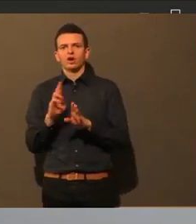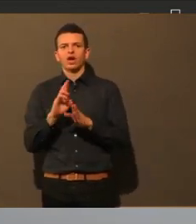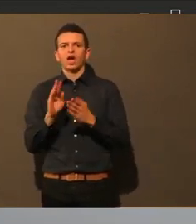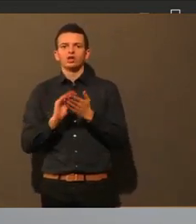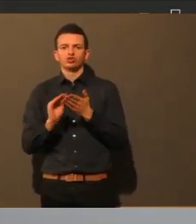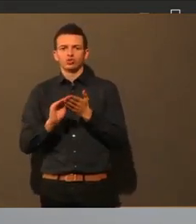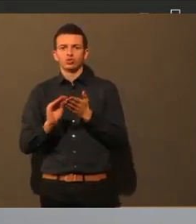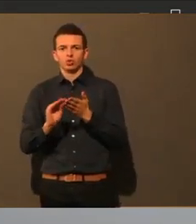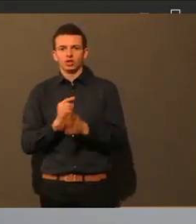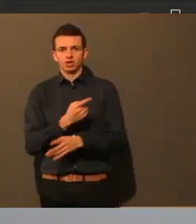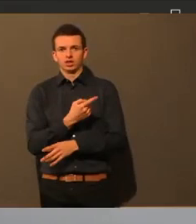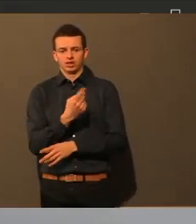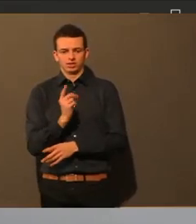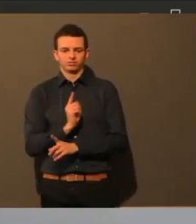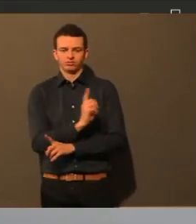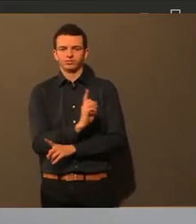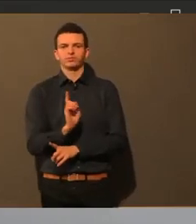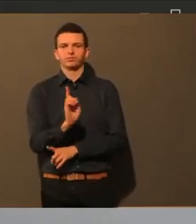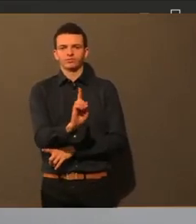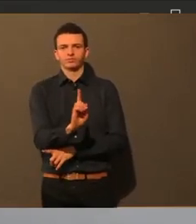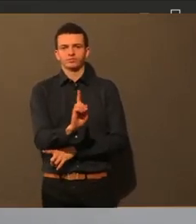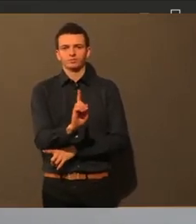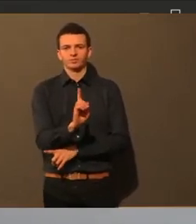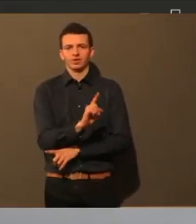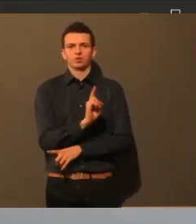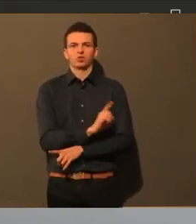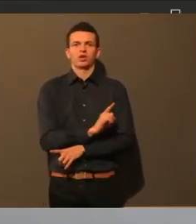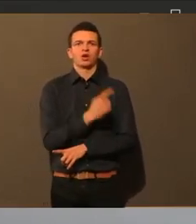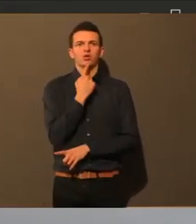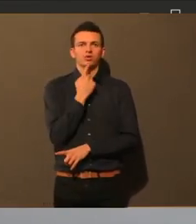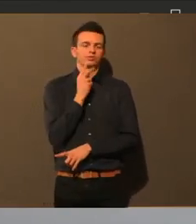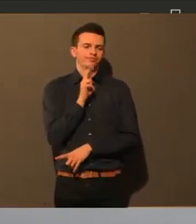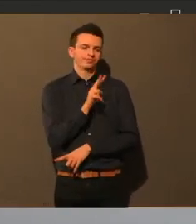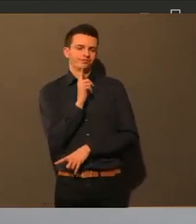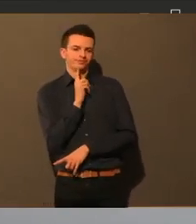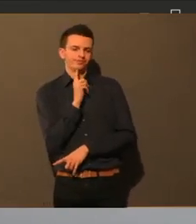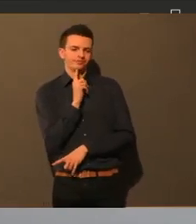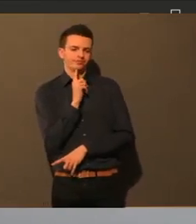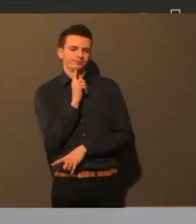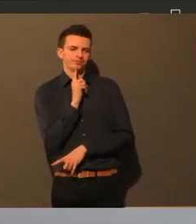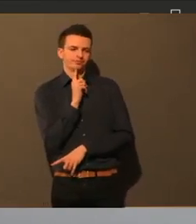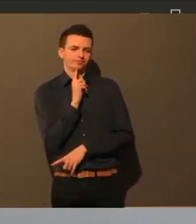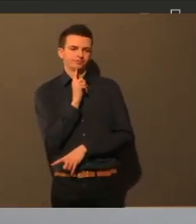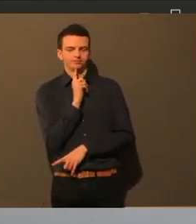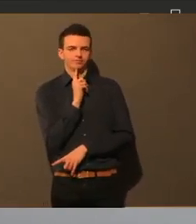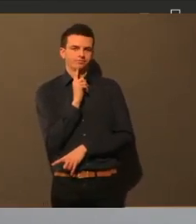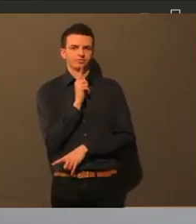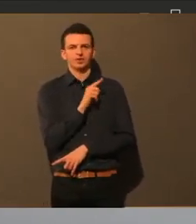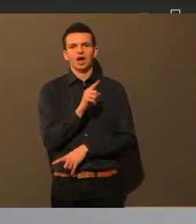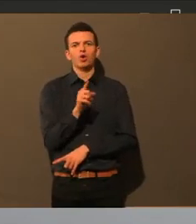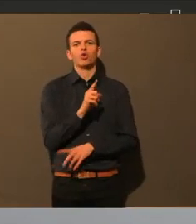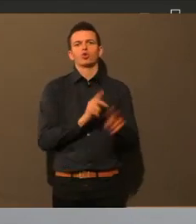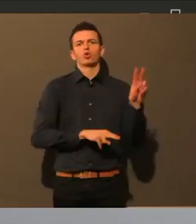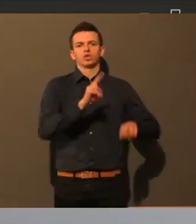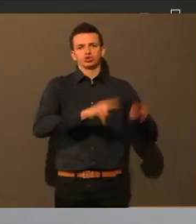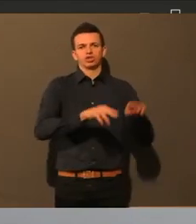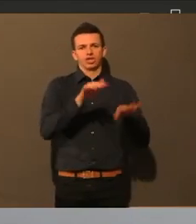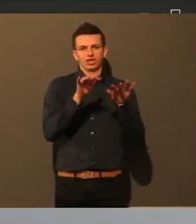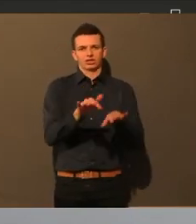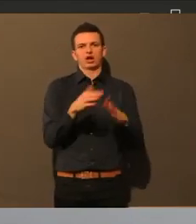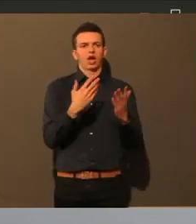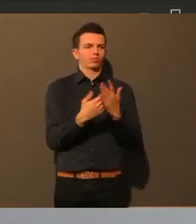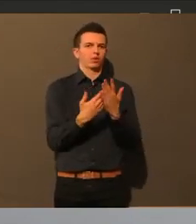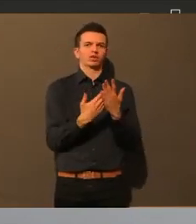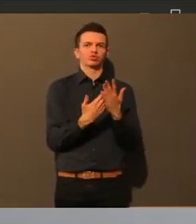Umgang mit allem. Gymnasien sind da vorne dran, ganz klar. Also schon wird es zum Beispiel gerade in der